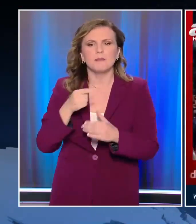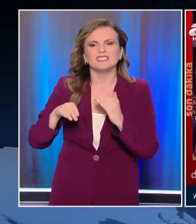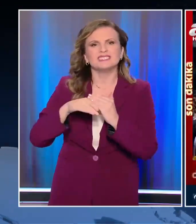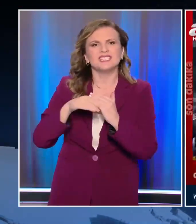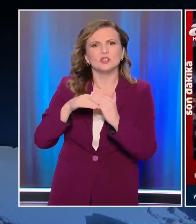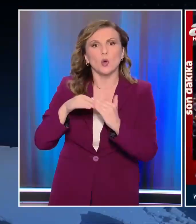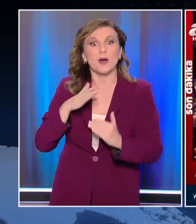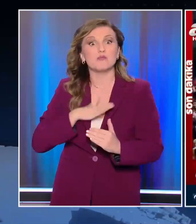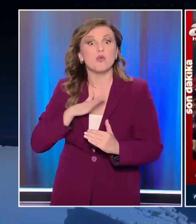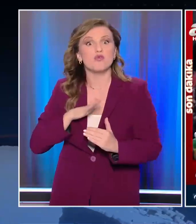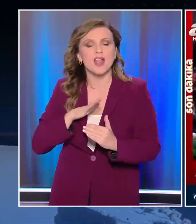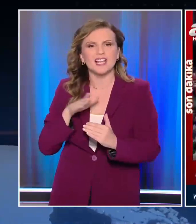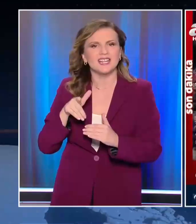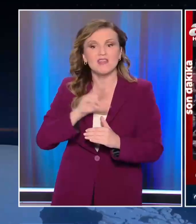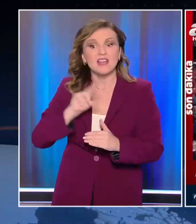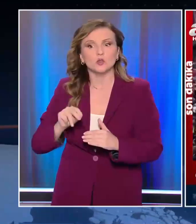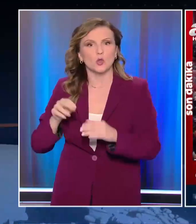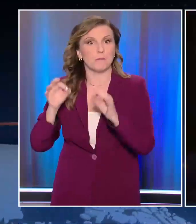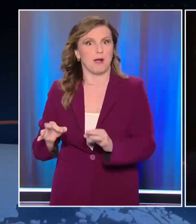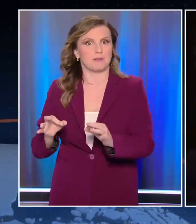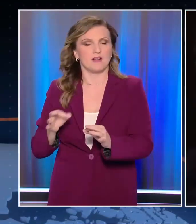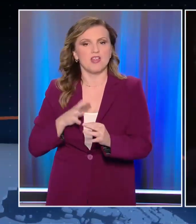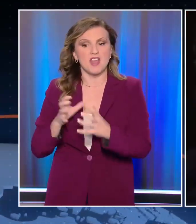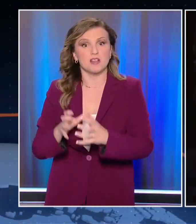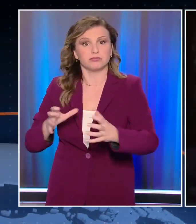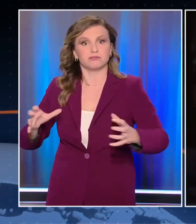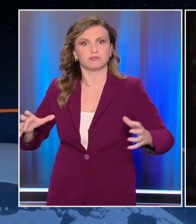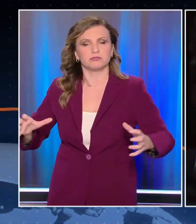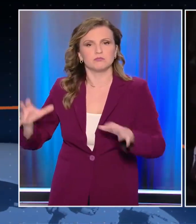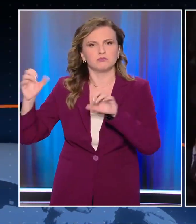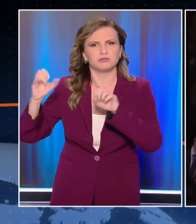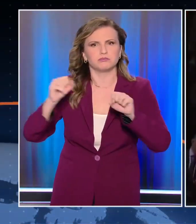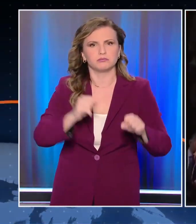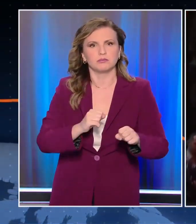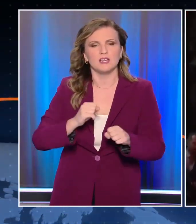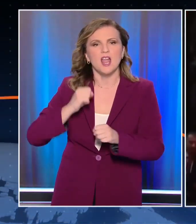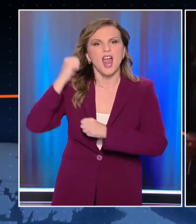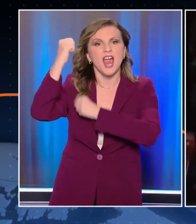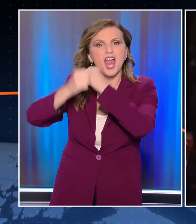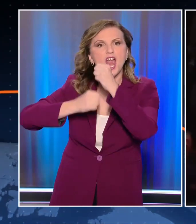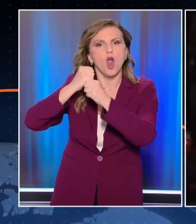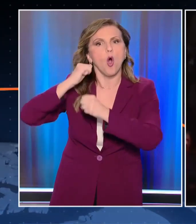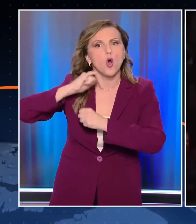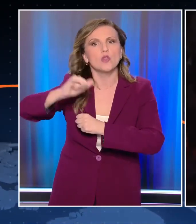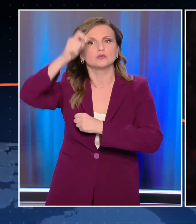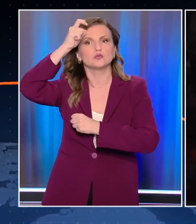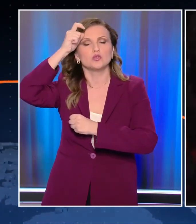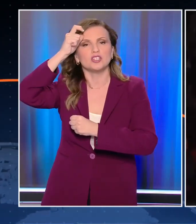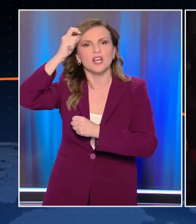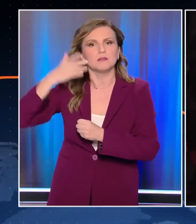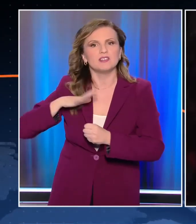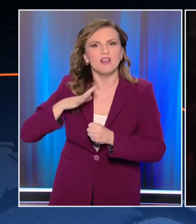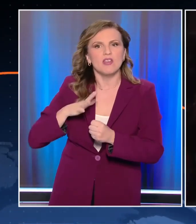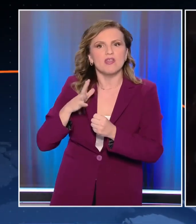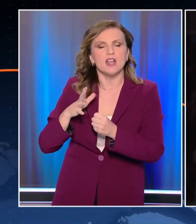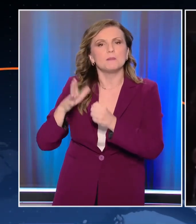που φυσικά δεν ταυτίζονται με τα γεωγραφικά σύνορα της χώρας. Τουρκία Ιουζηλήνη, αξάτσιλοι ποιοί, γεννήλ